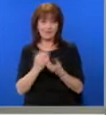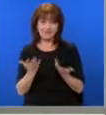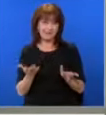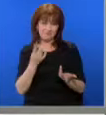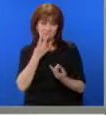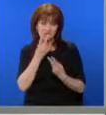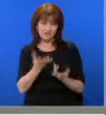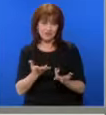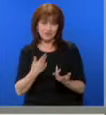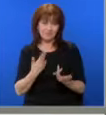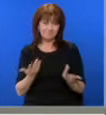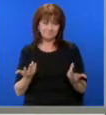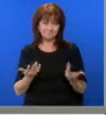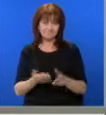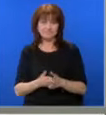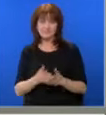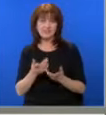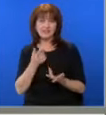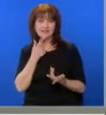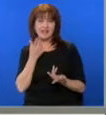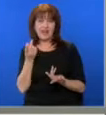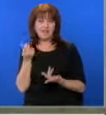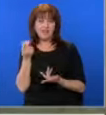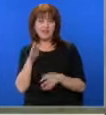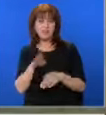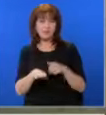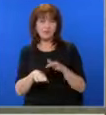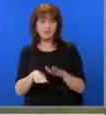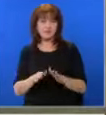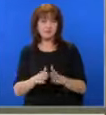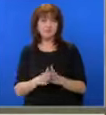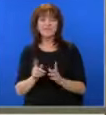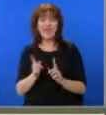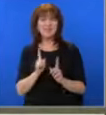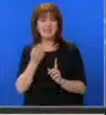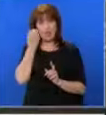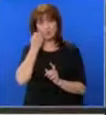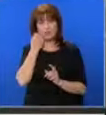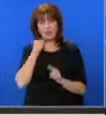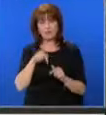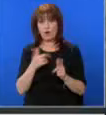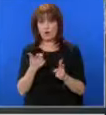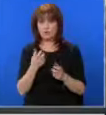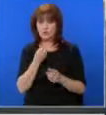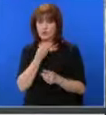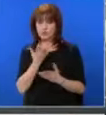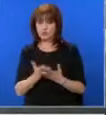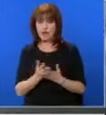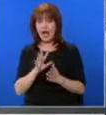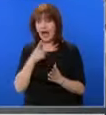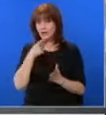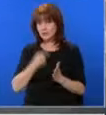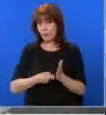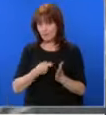данни най-вече за финансови престъпления. Не е добър знак. Не е добър. Ако се потвърждат